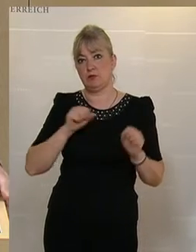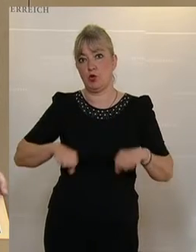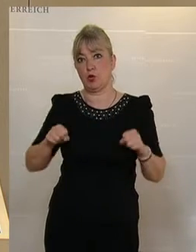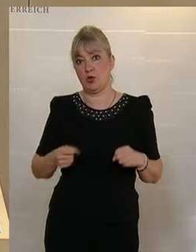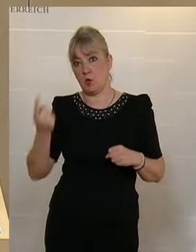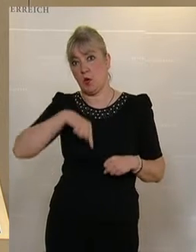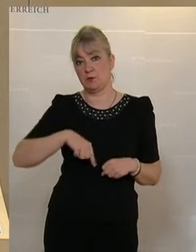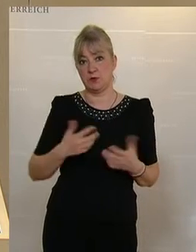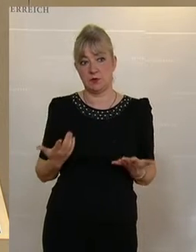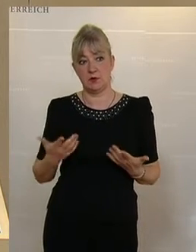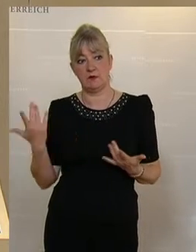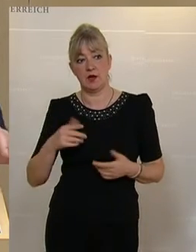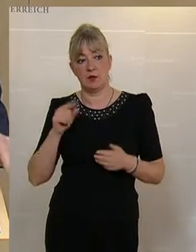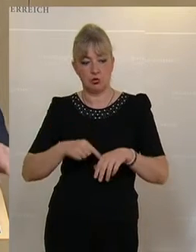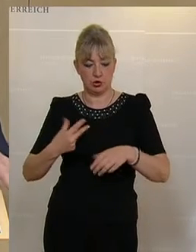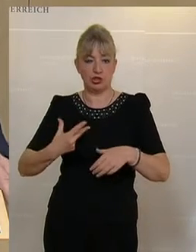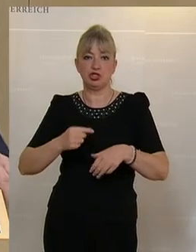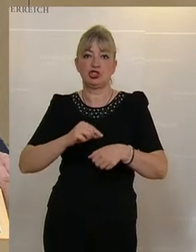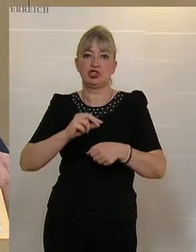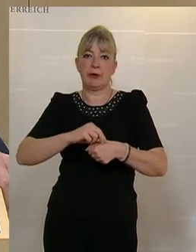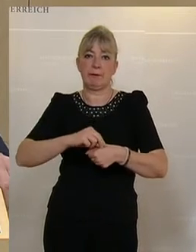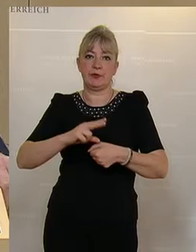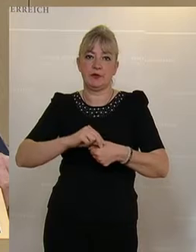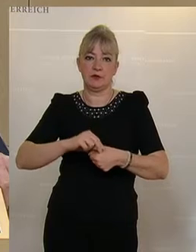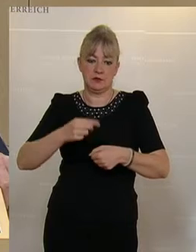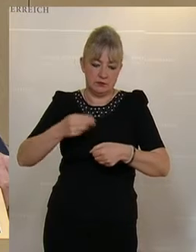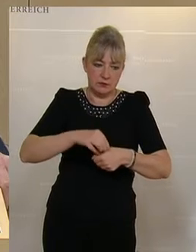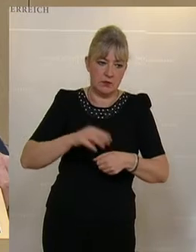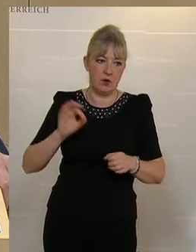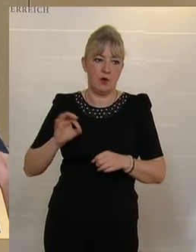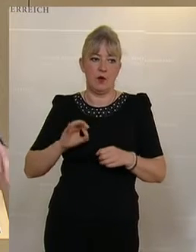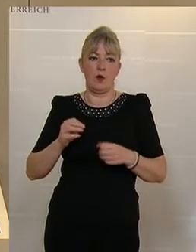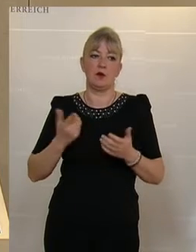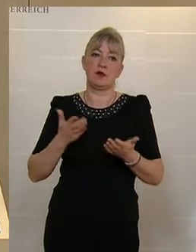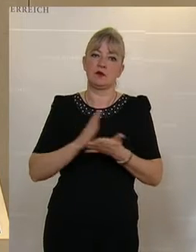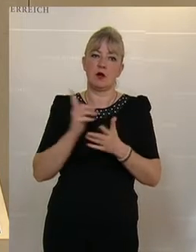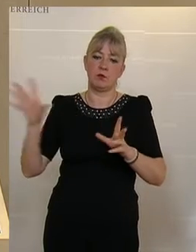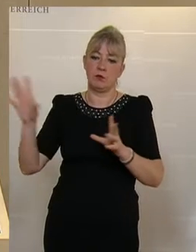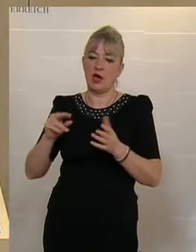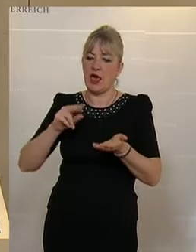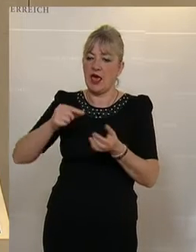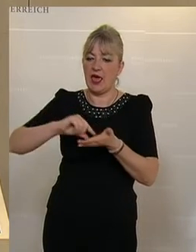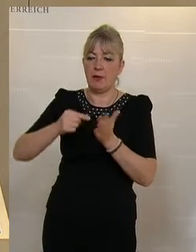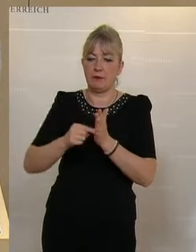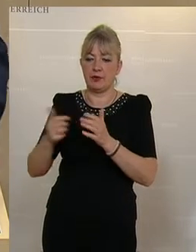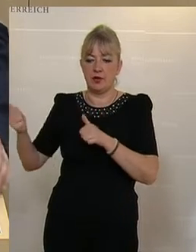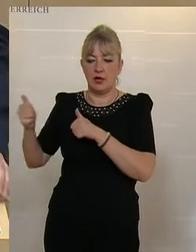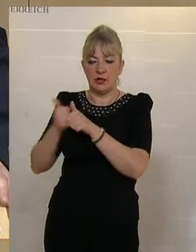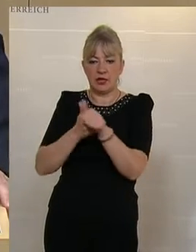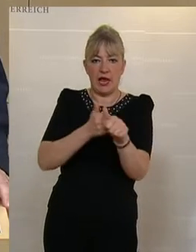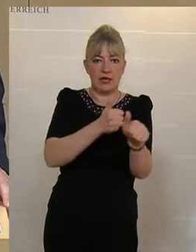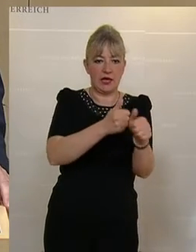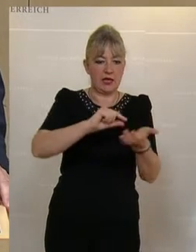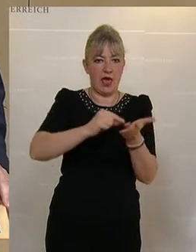könnte, sich einen Chip zu implantieren oder ständig eine Tracking-App mitzuführen. Und da stellt sich für mich die Frage,